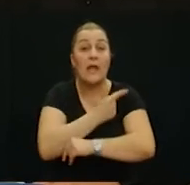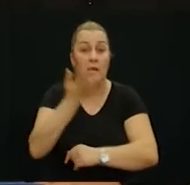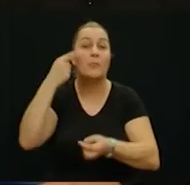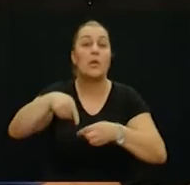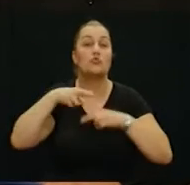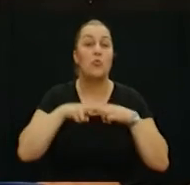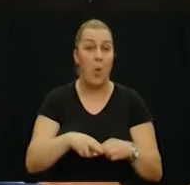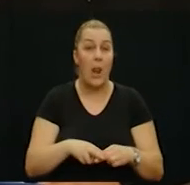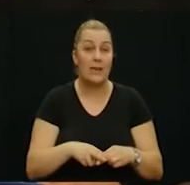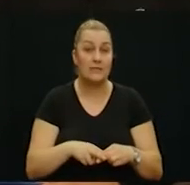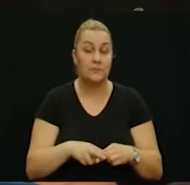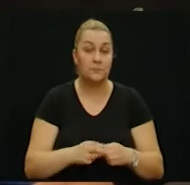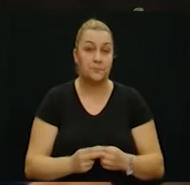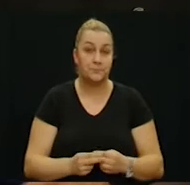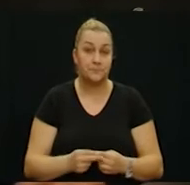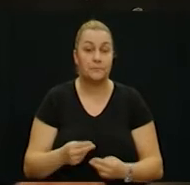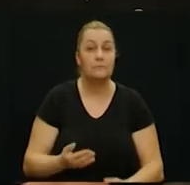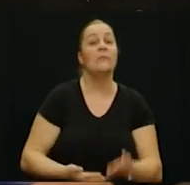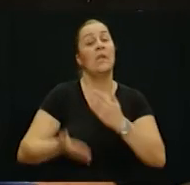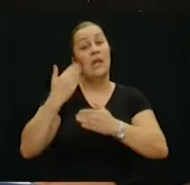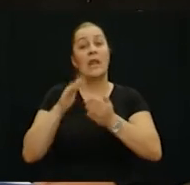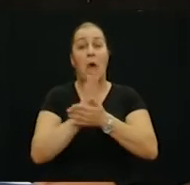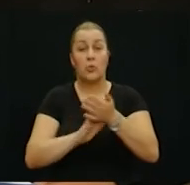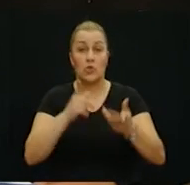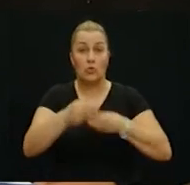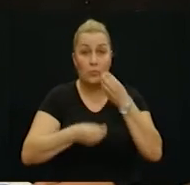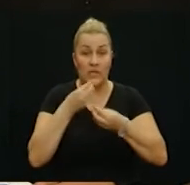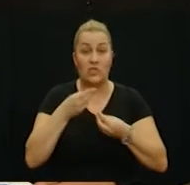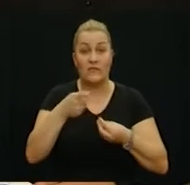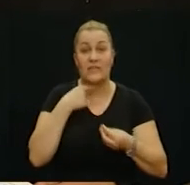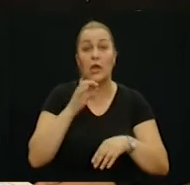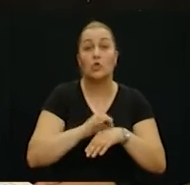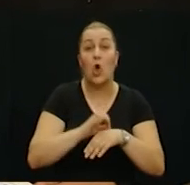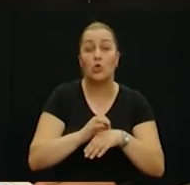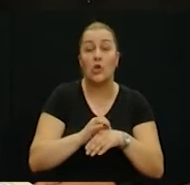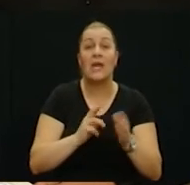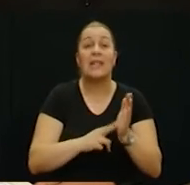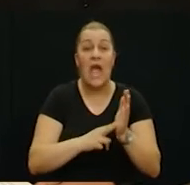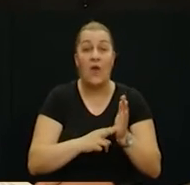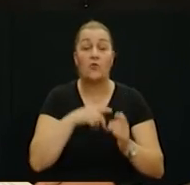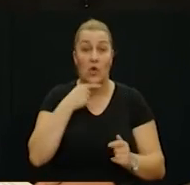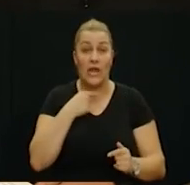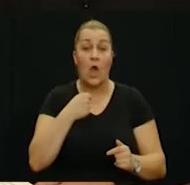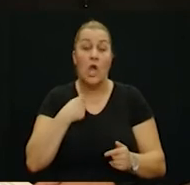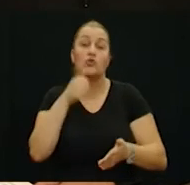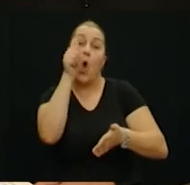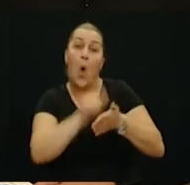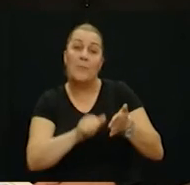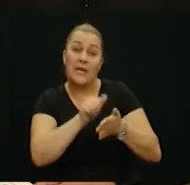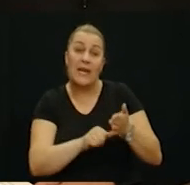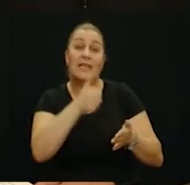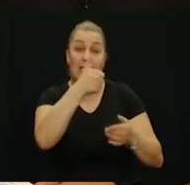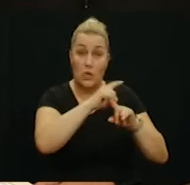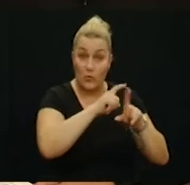Vratimo se na početak priče. Kad ste rekli, doktor Njauro je parcializirao, rekao, ja ću operirati jednu vrstu ranjenika,